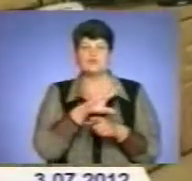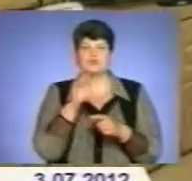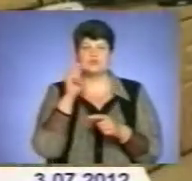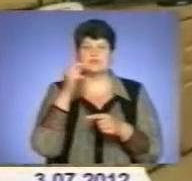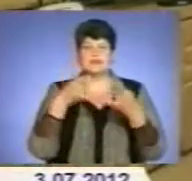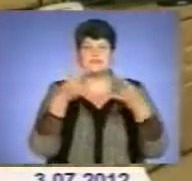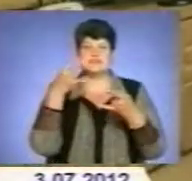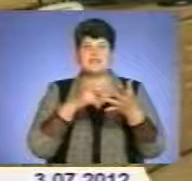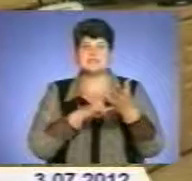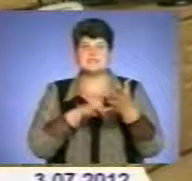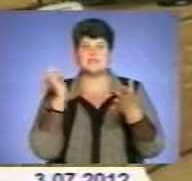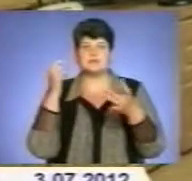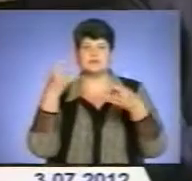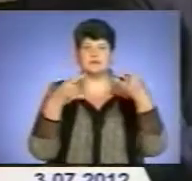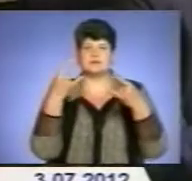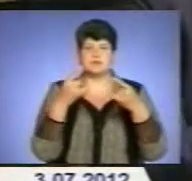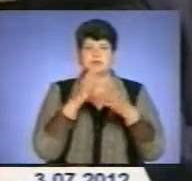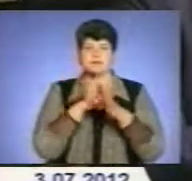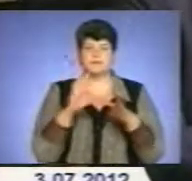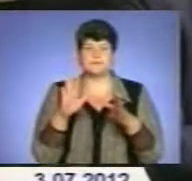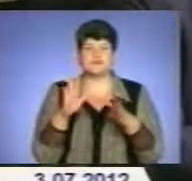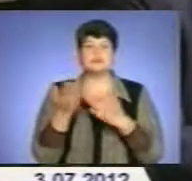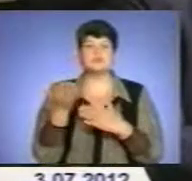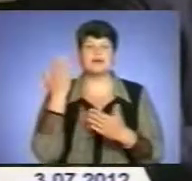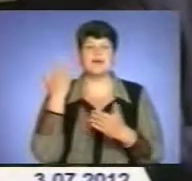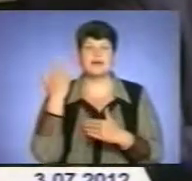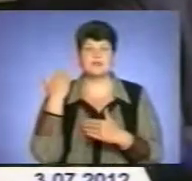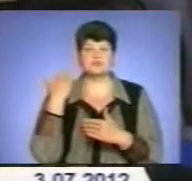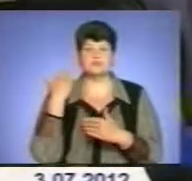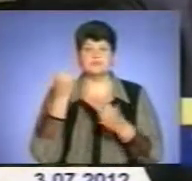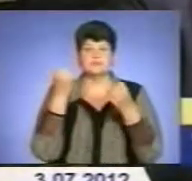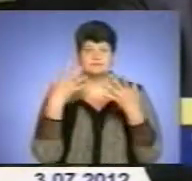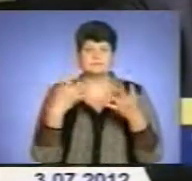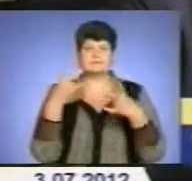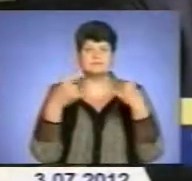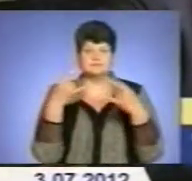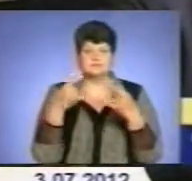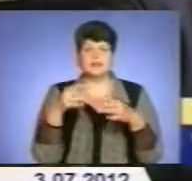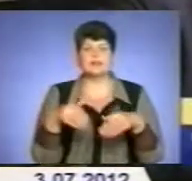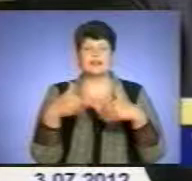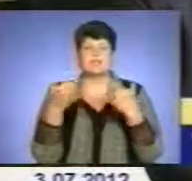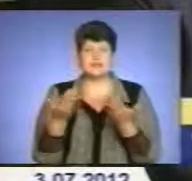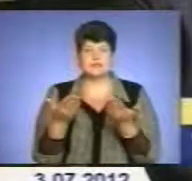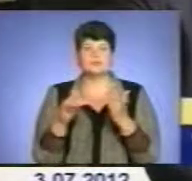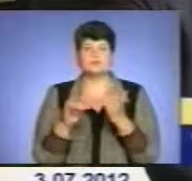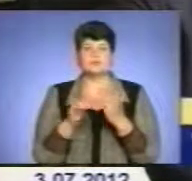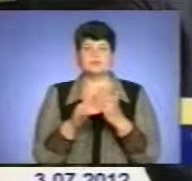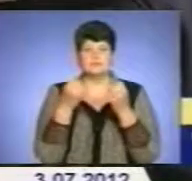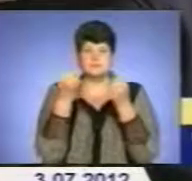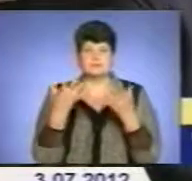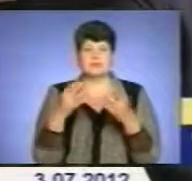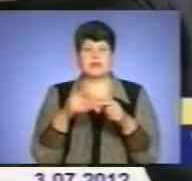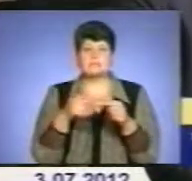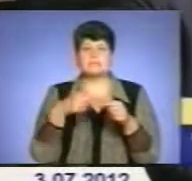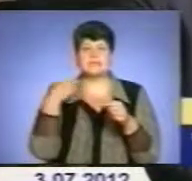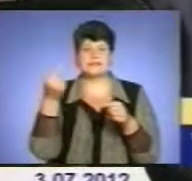'єднають від аналогового сигналу. Якщо раніше аналоговий сигнал передавався з допомогою аналогових передатчиків,